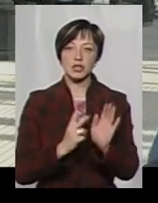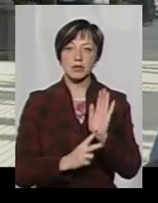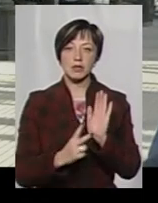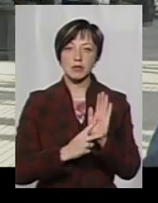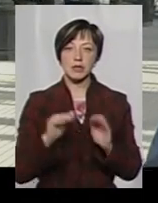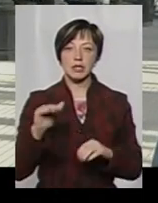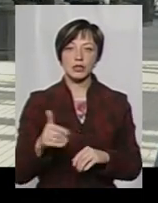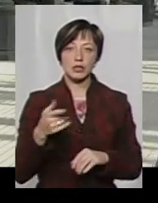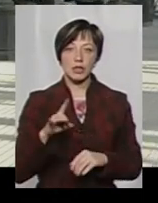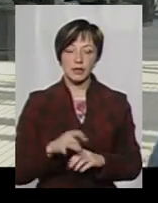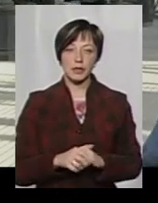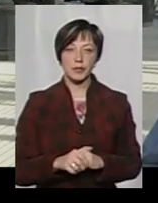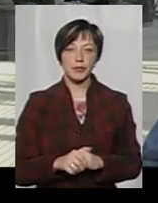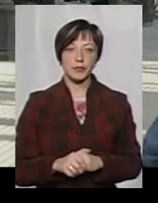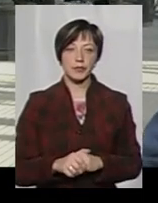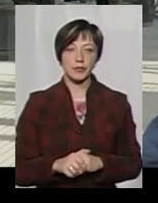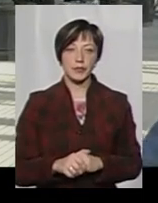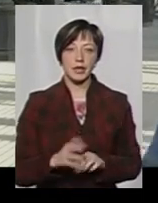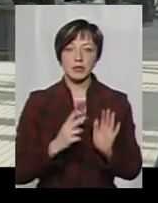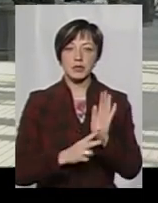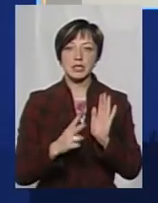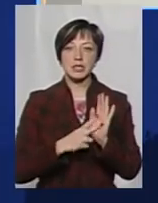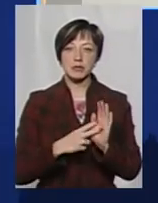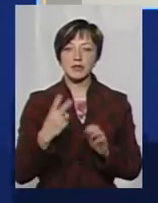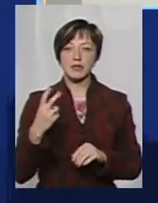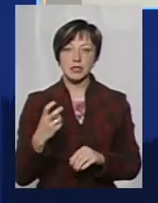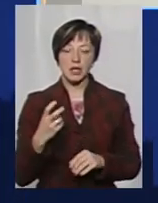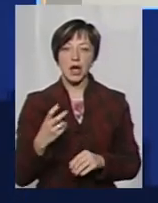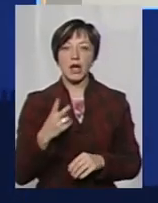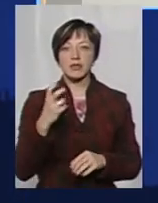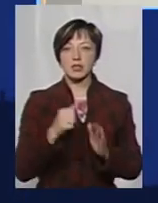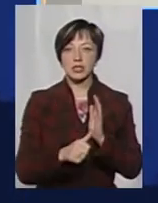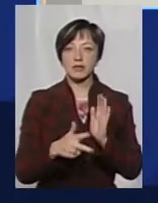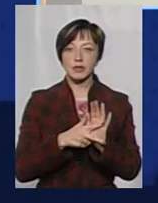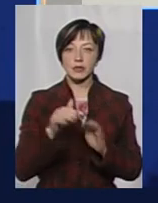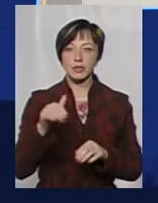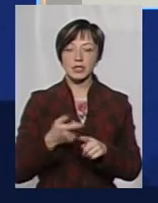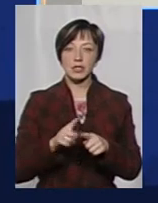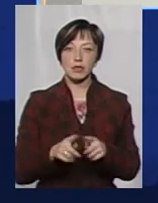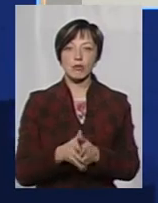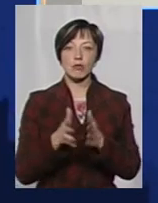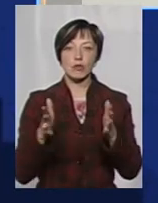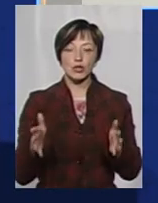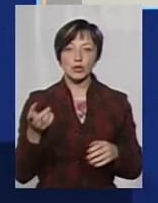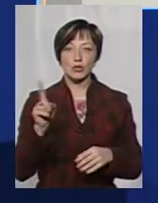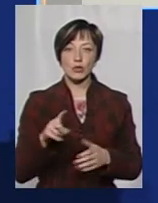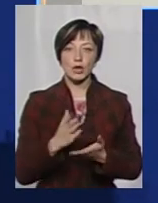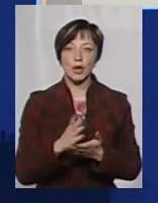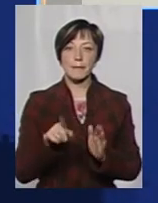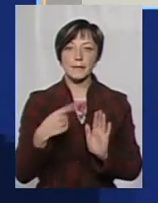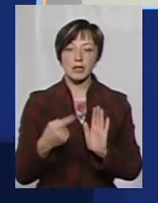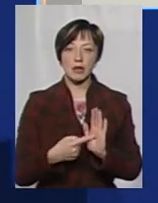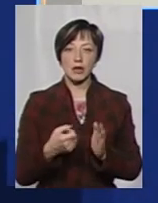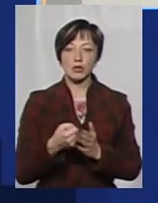тисяч гривень. 77-200, якщо я не помиляюсь. 268 тисяч – значно більше. Тому є питання до